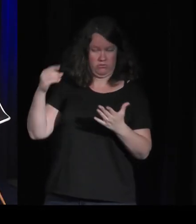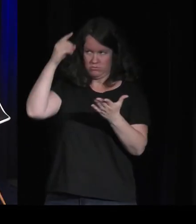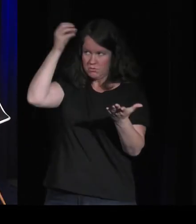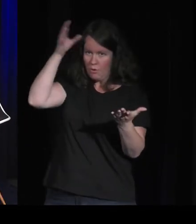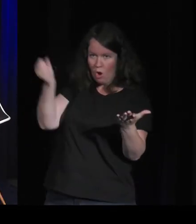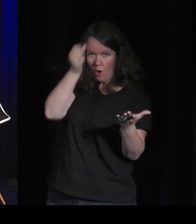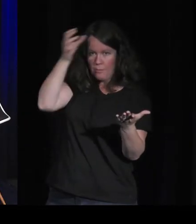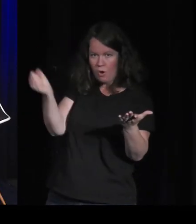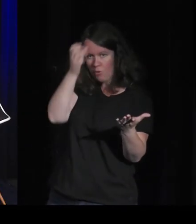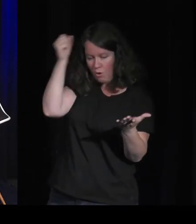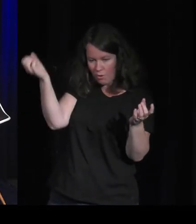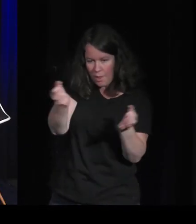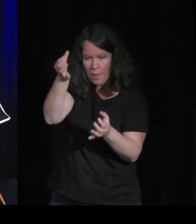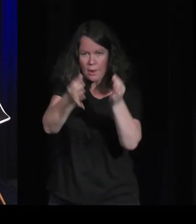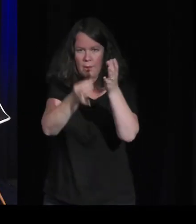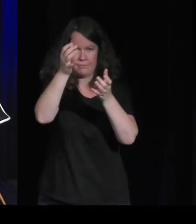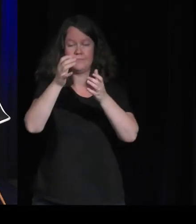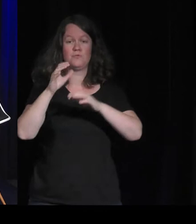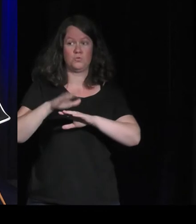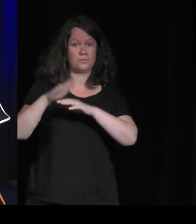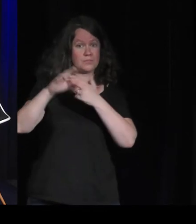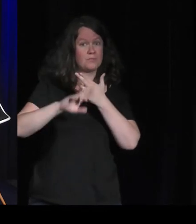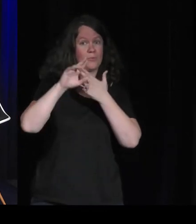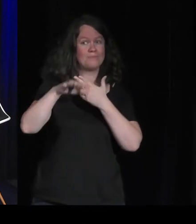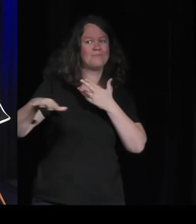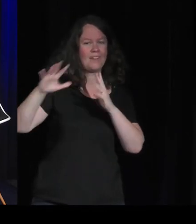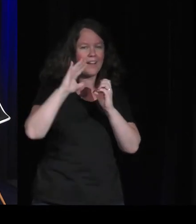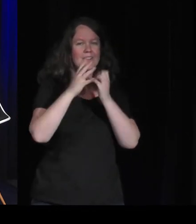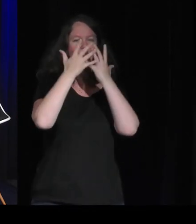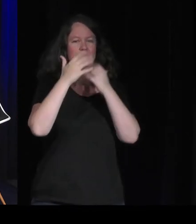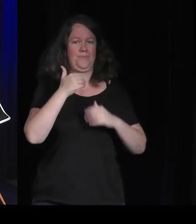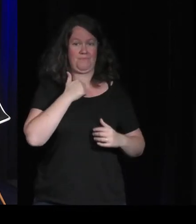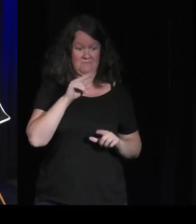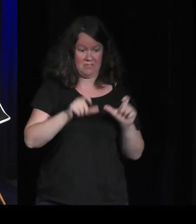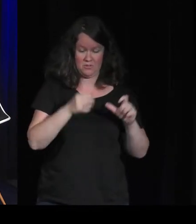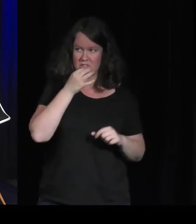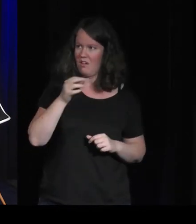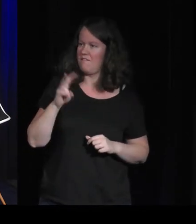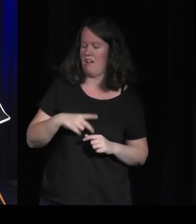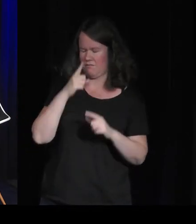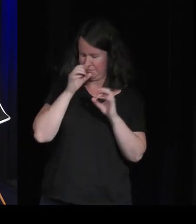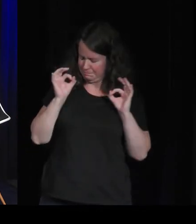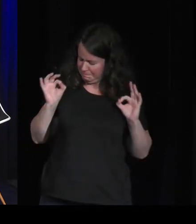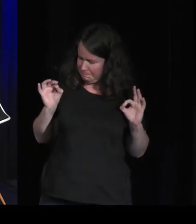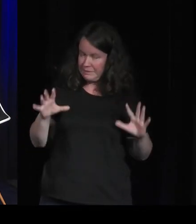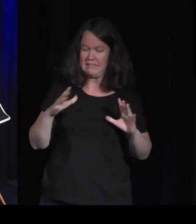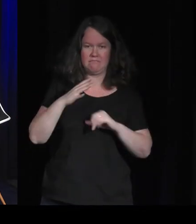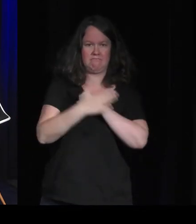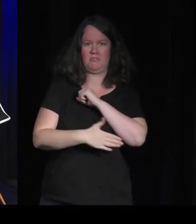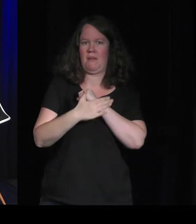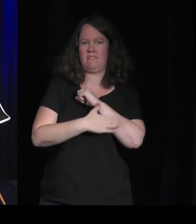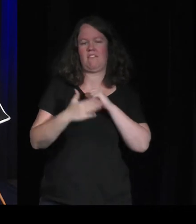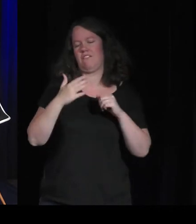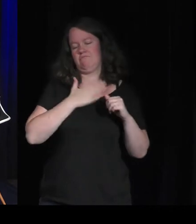quand il y eu le reveal, j'ai eu beaucoup de gens de Dordogne qui m'ont dit c'est génial, j'y suis. Mais du coup, je me suis demandé mais est-ce qu'ils y sont